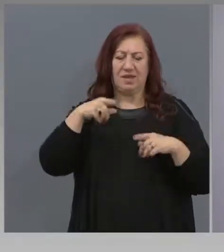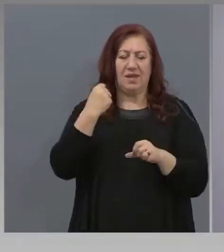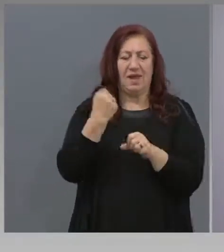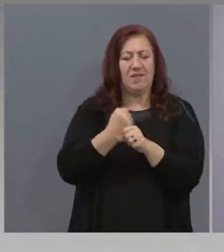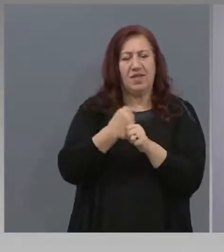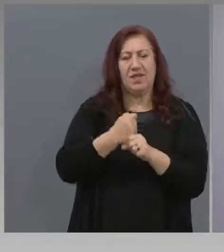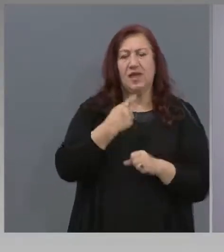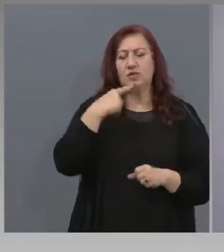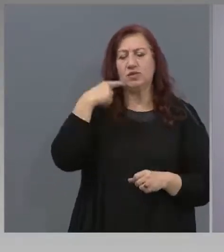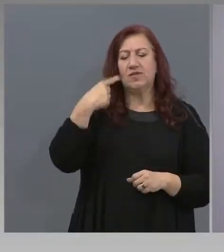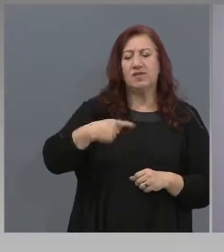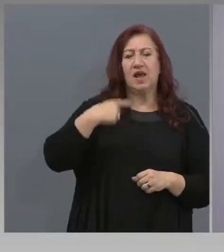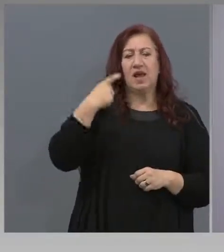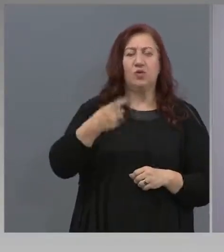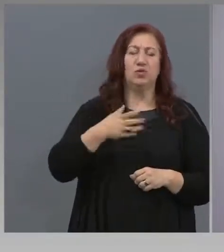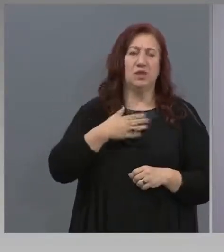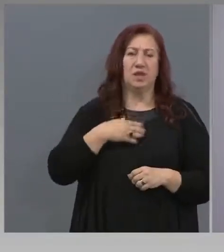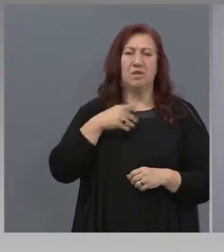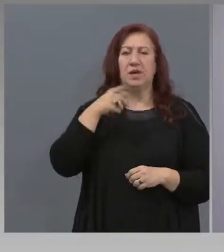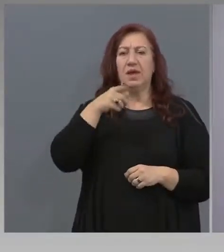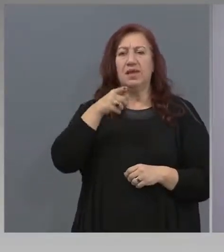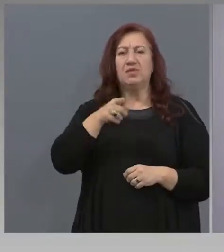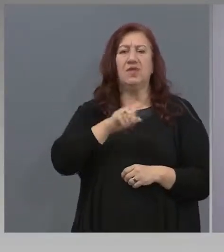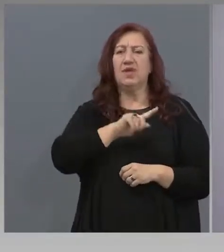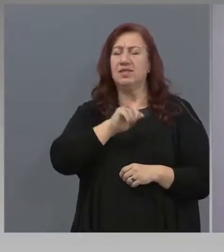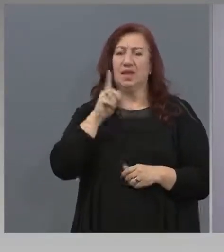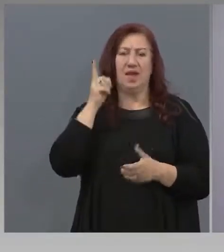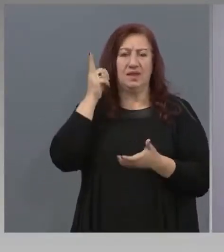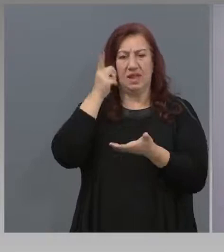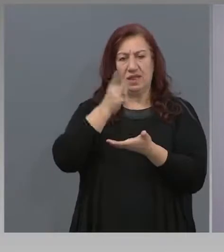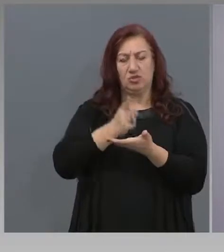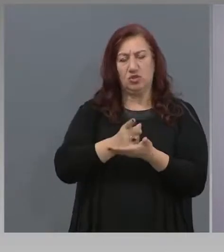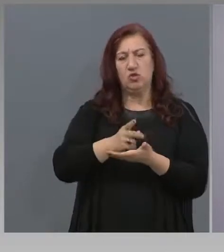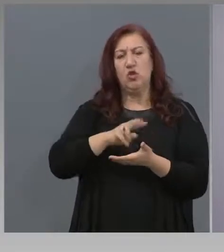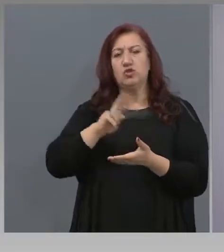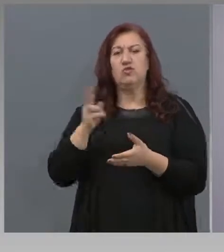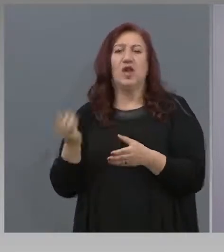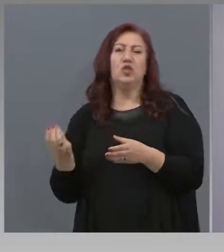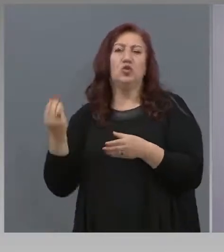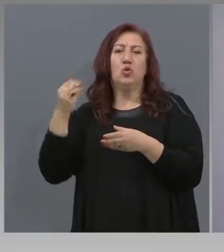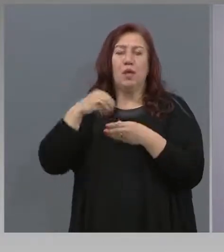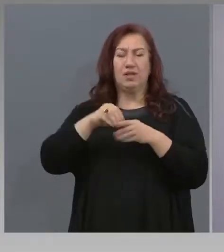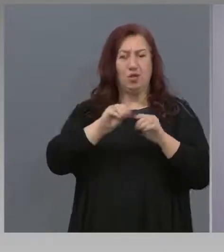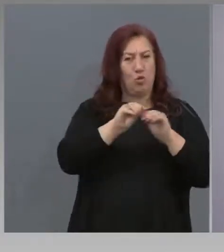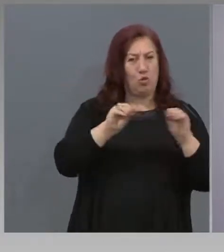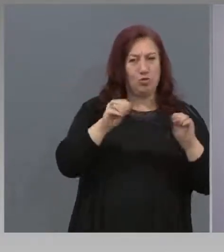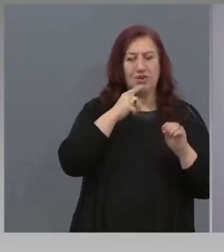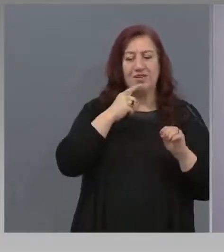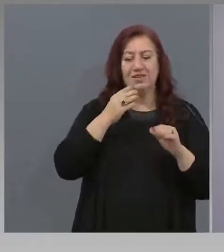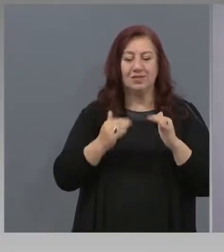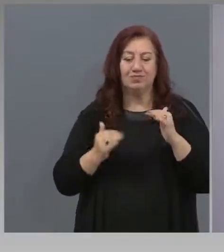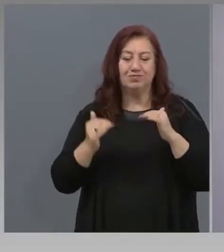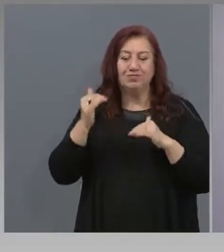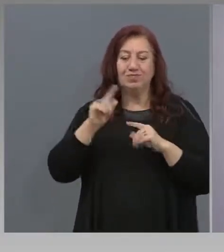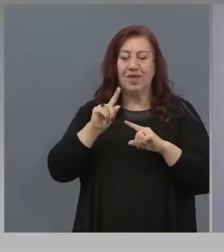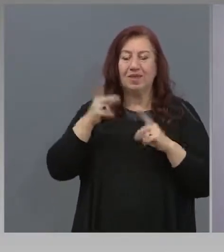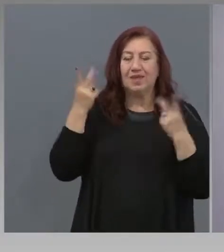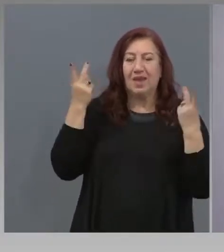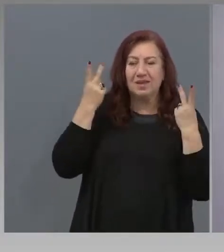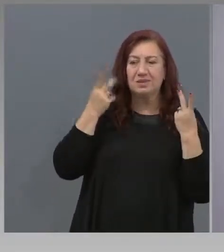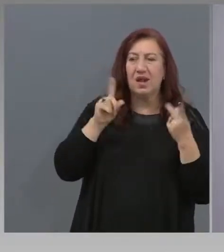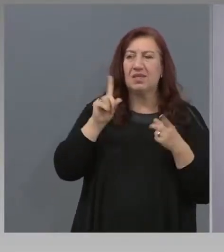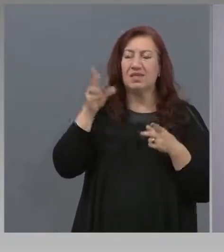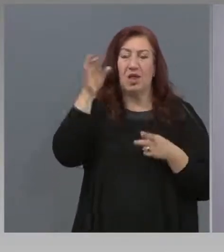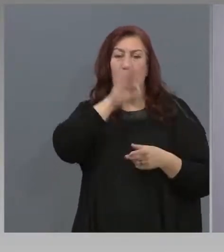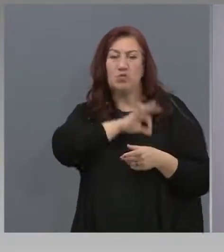Те ни са задължителни, освен допълнителното учение за преодоляване на образователни трудности. Но тази година, както знаете, сега